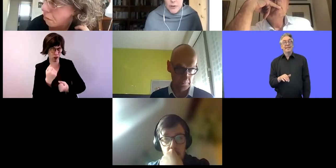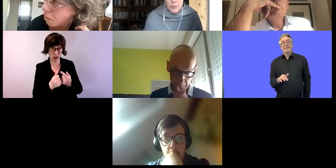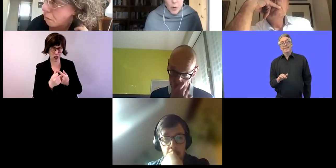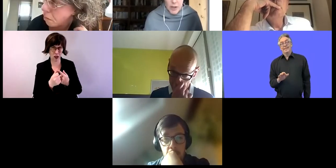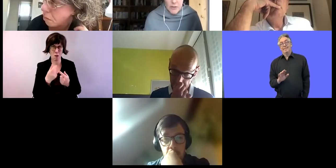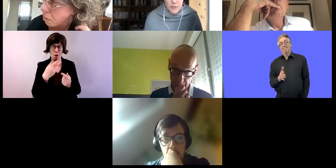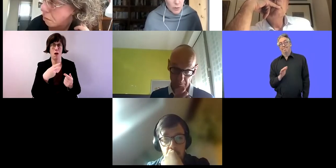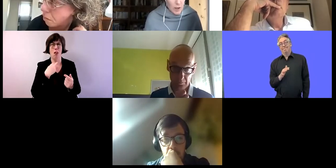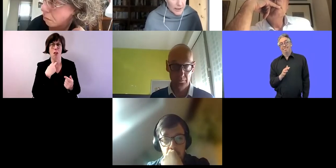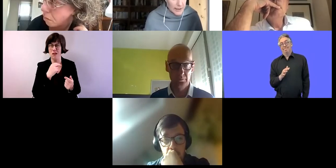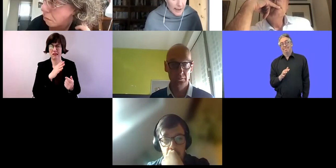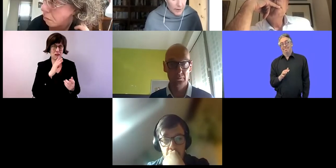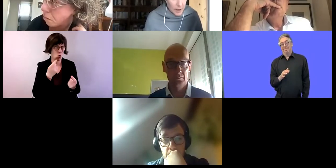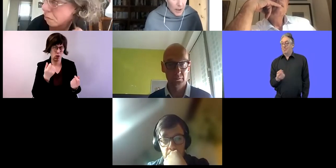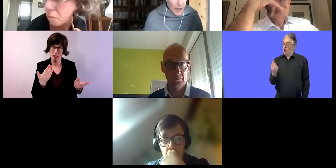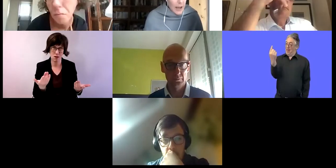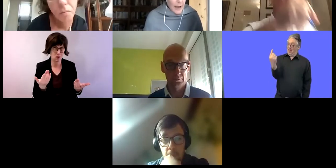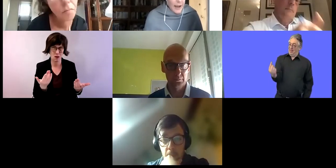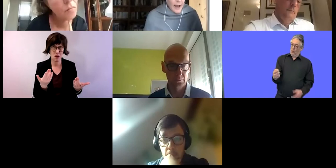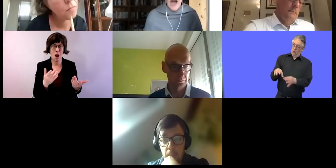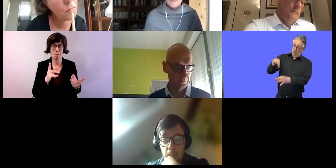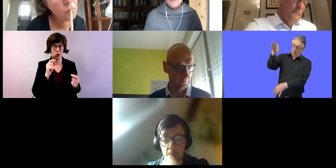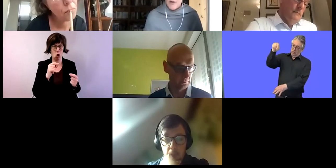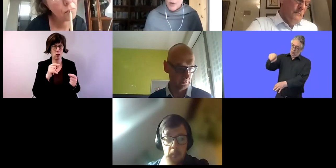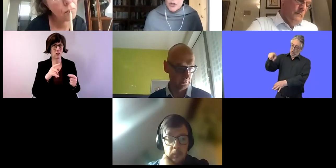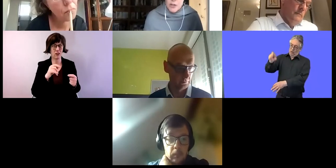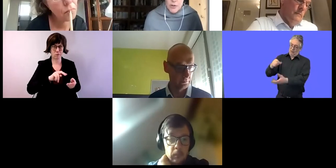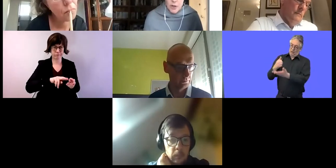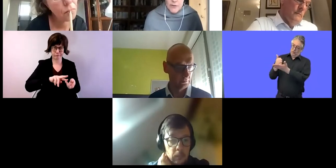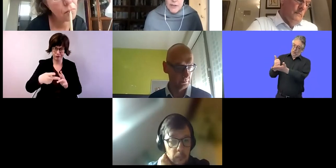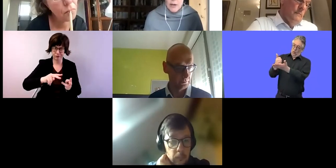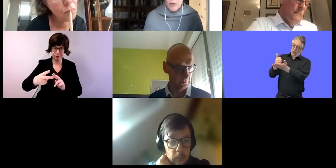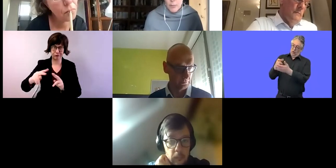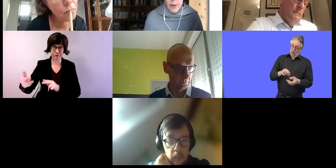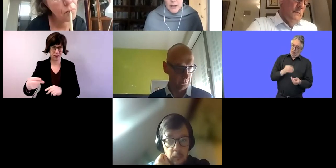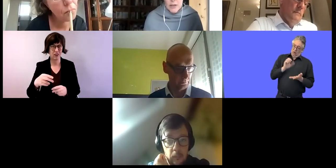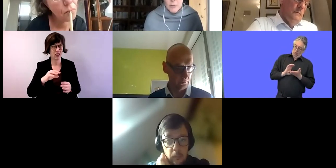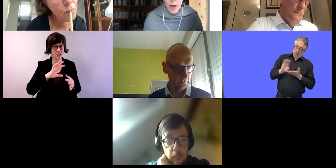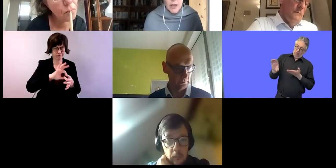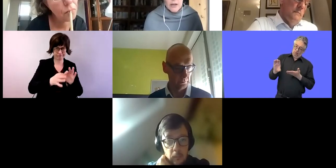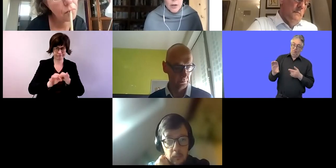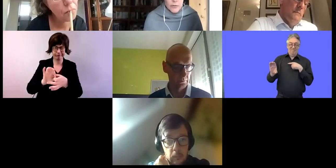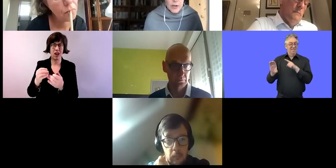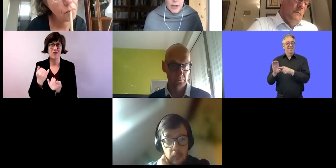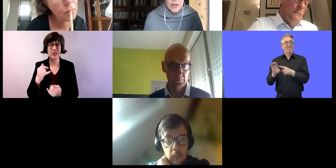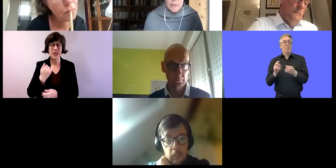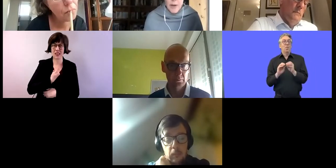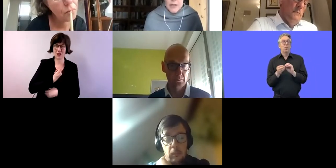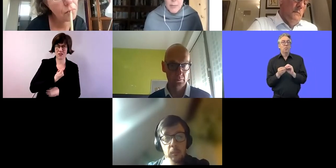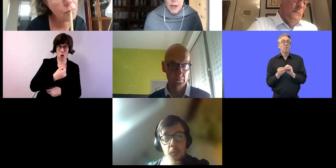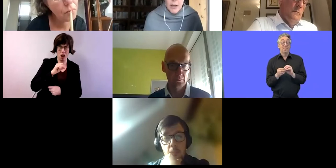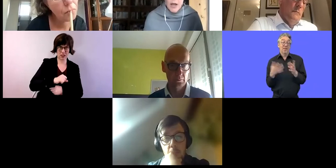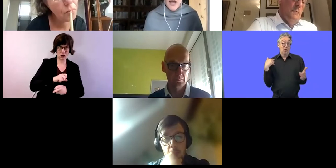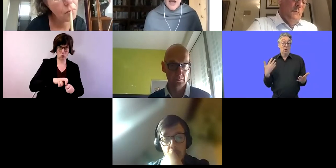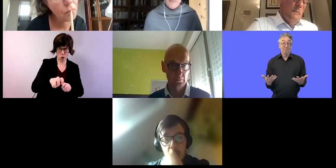ausreicht zu schaffen, dieser Hubs, dieser Knotenpunkte. Uns die entsprechende Individualisierung ermöglicht. Und